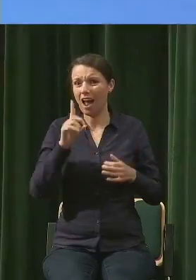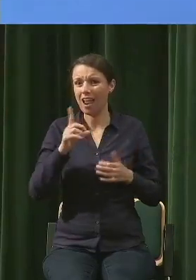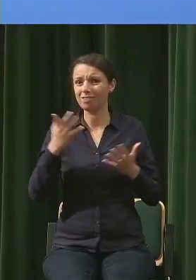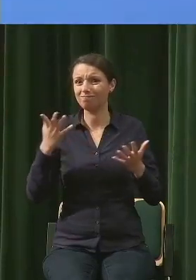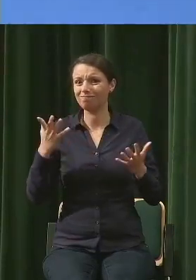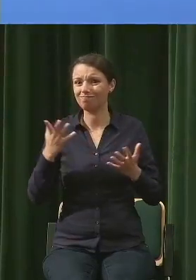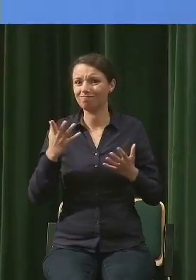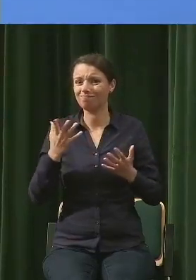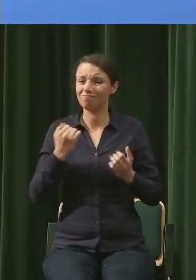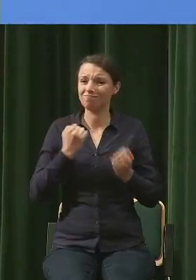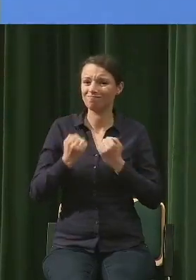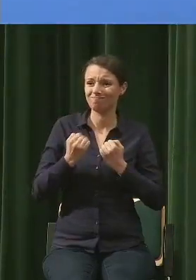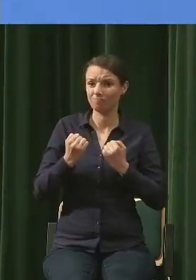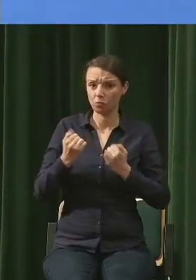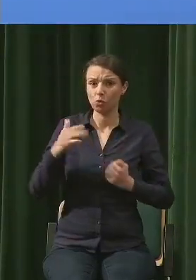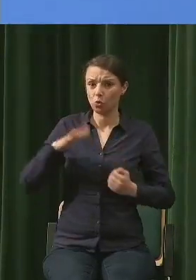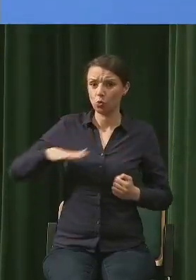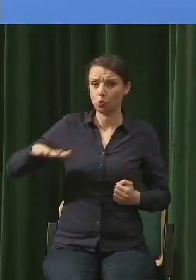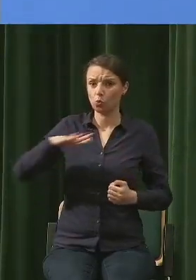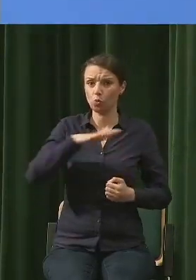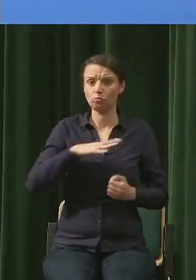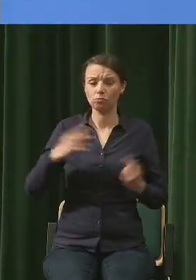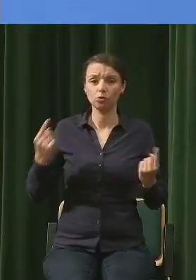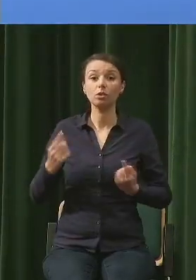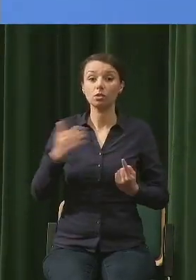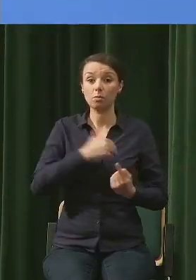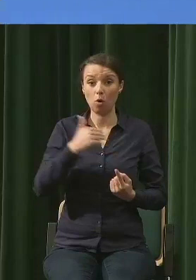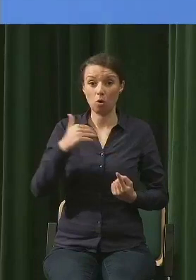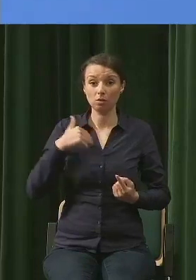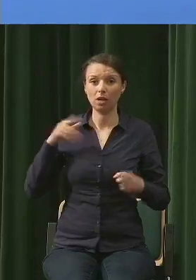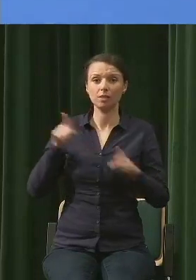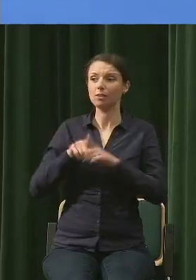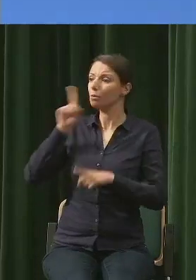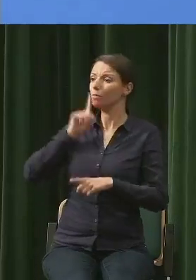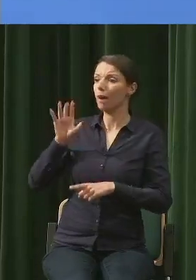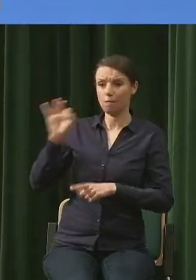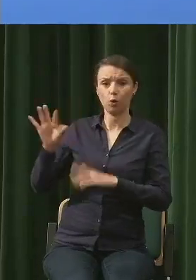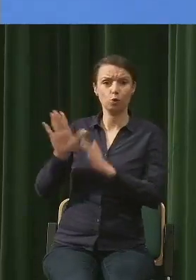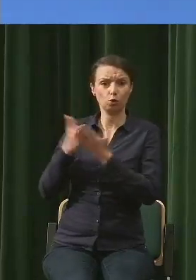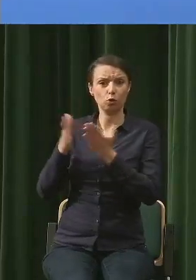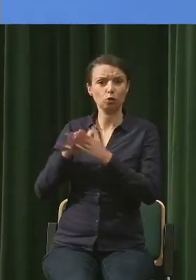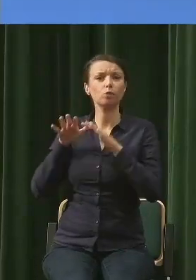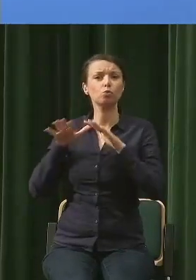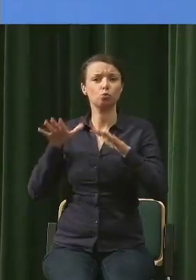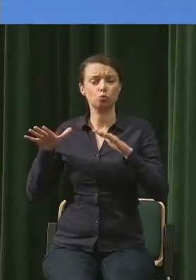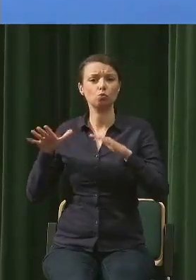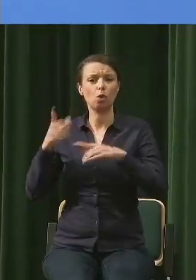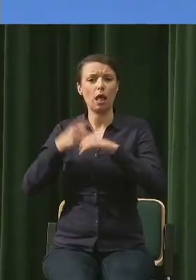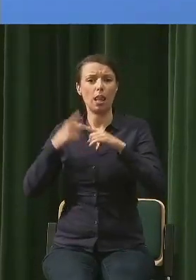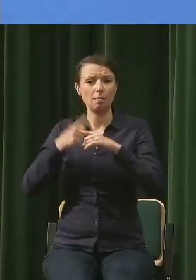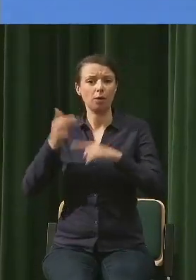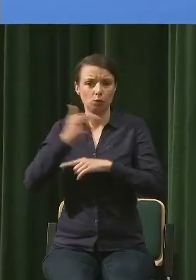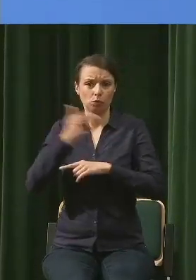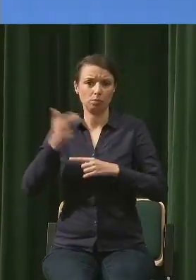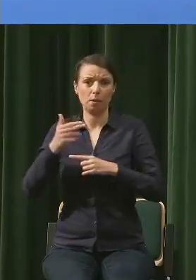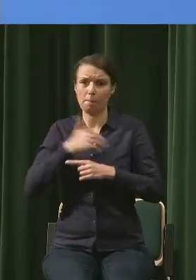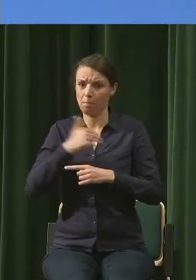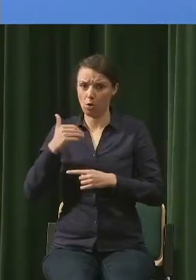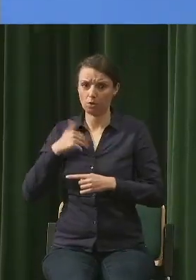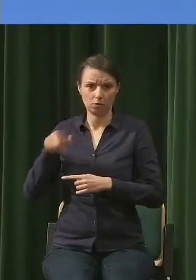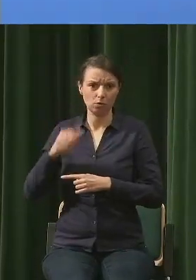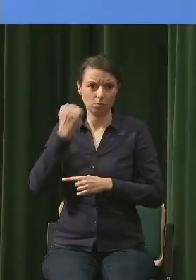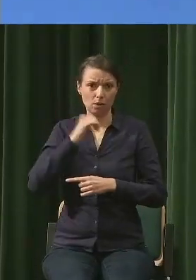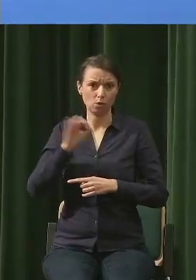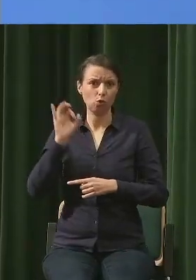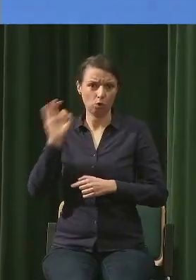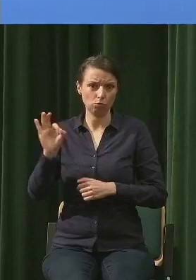i w pana książce duże jest też o Polsce i to jest właśnie bardzo dobre, że Polska